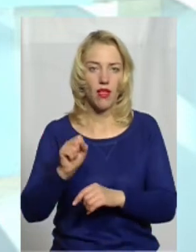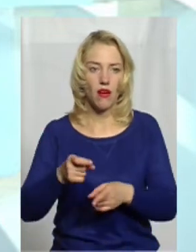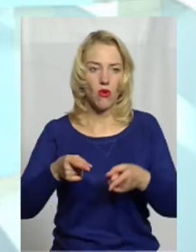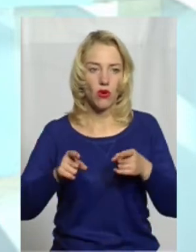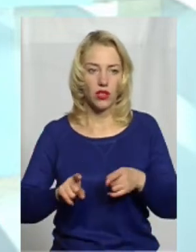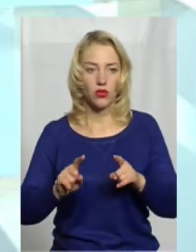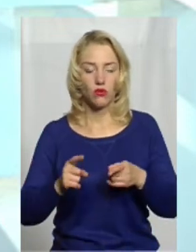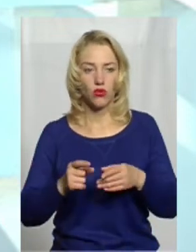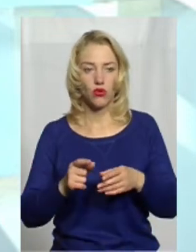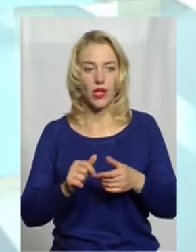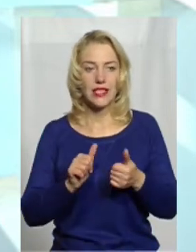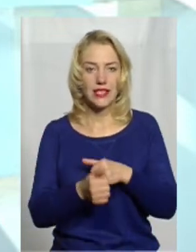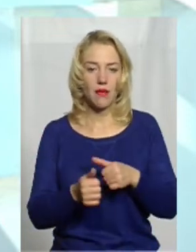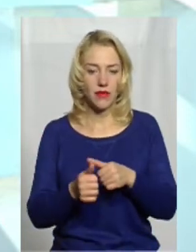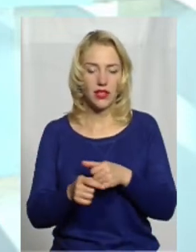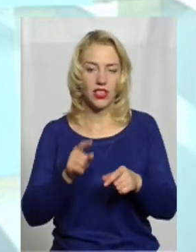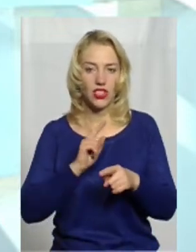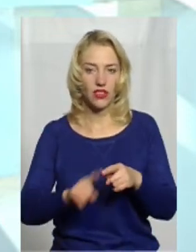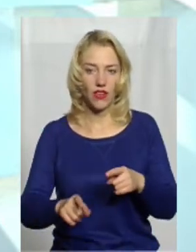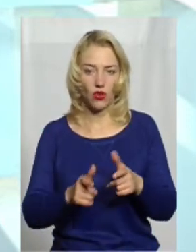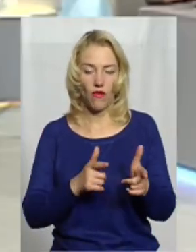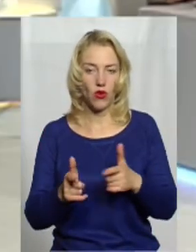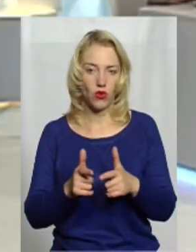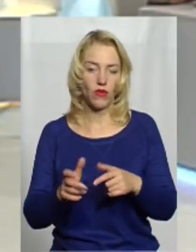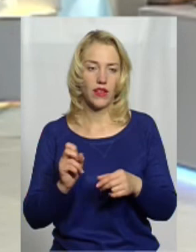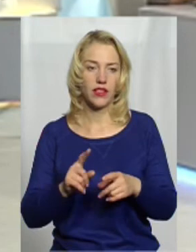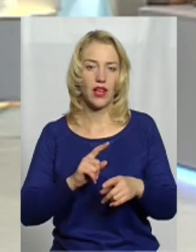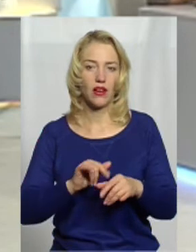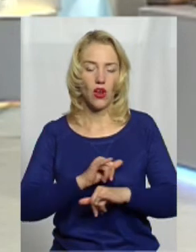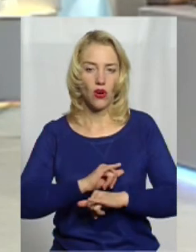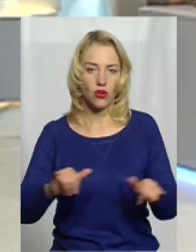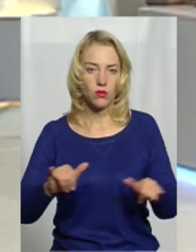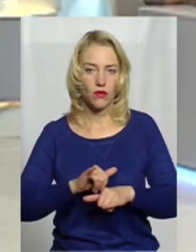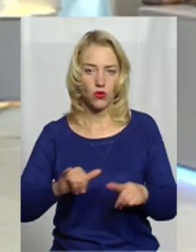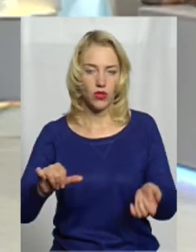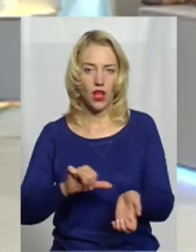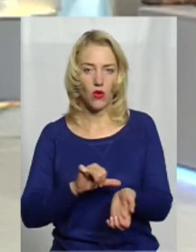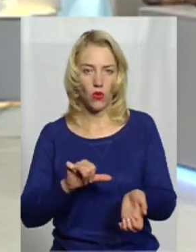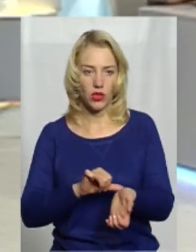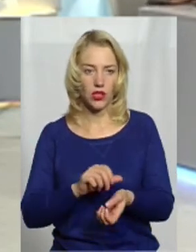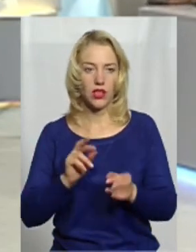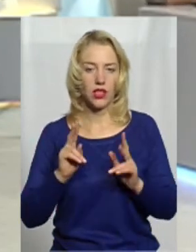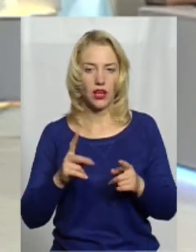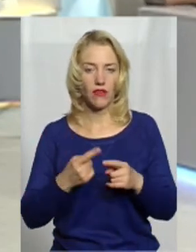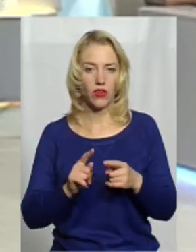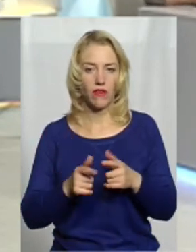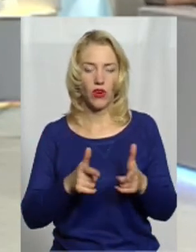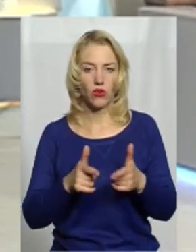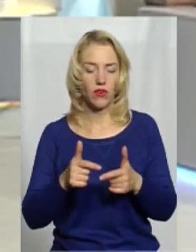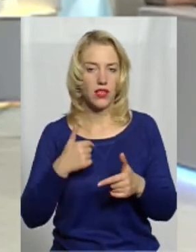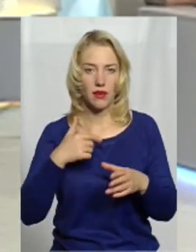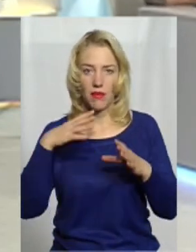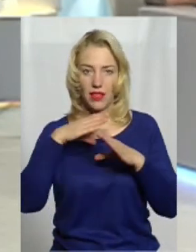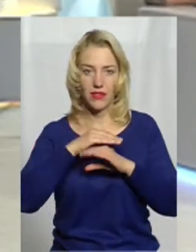виготовляти так швидко, як розповсюджуються наркотичні речовини, як вони нові виготовляються, ми не